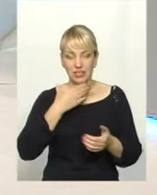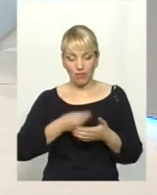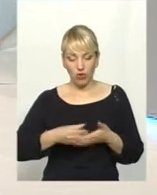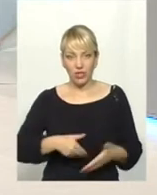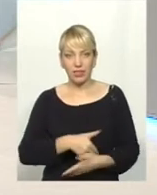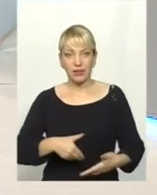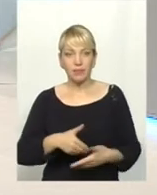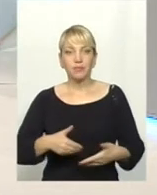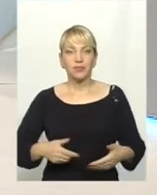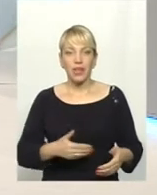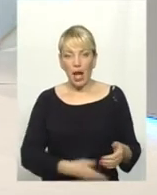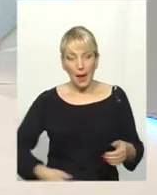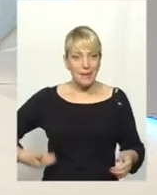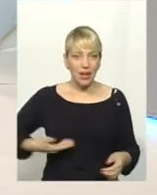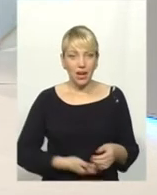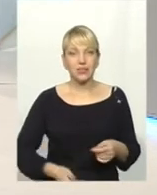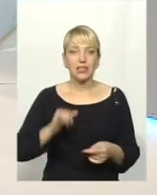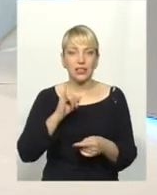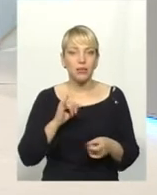уражень різних органів і систем.